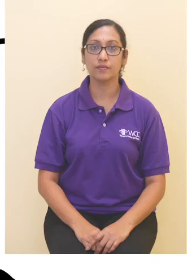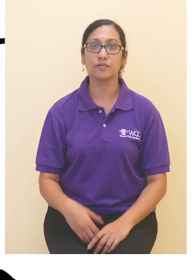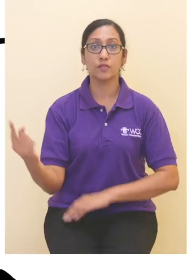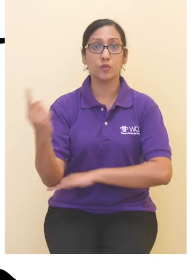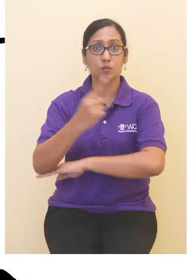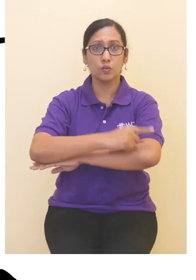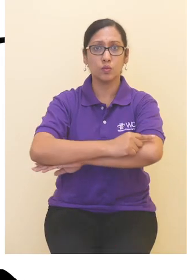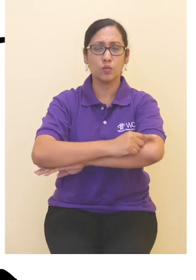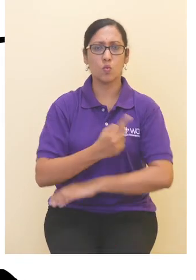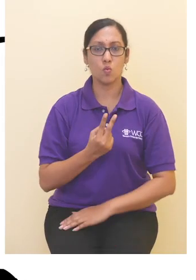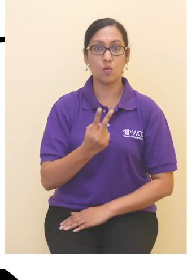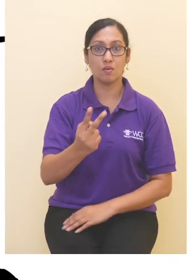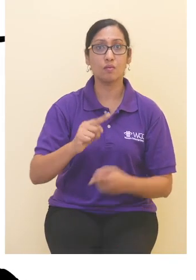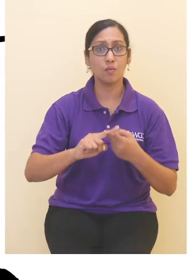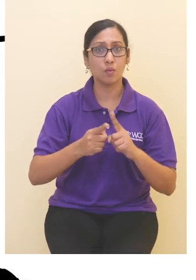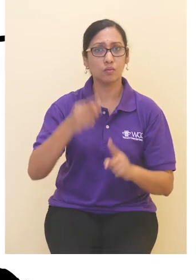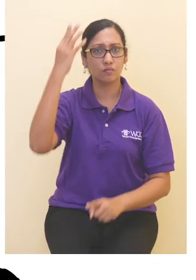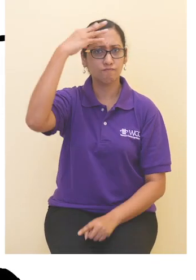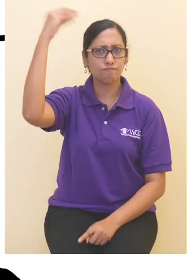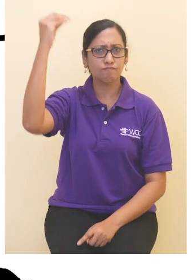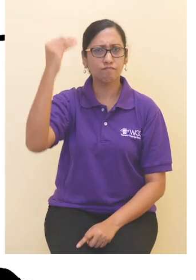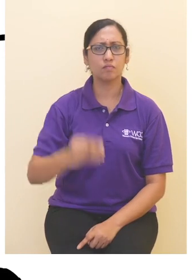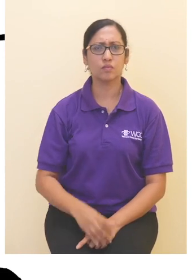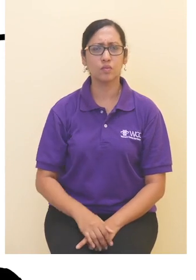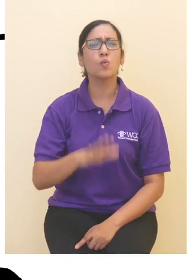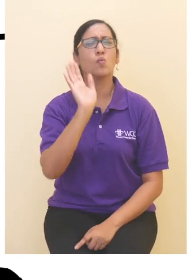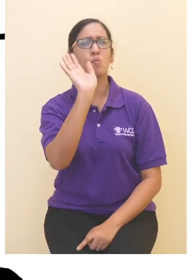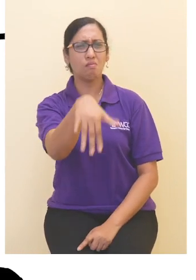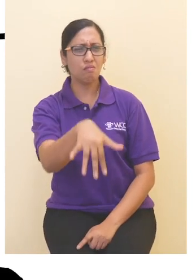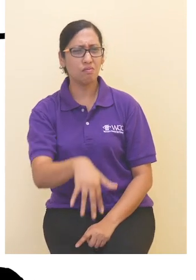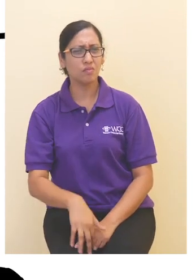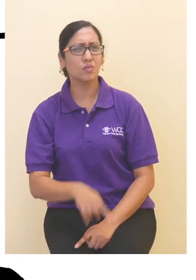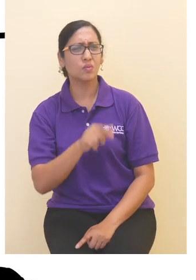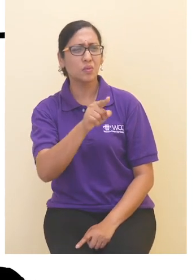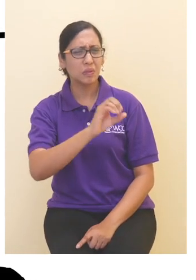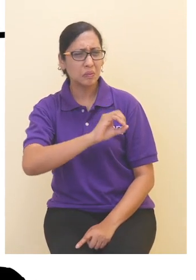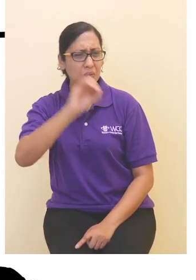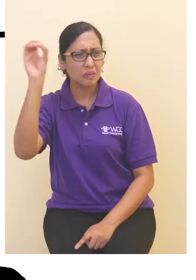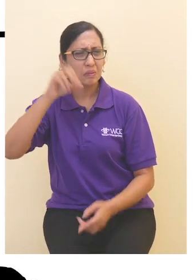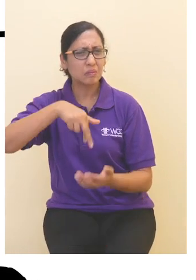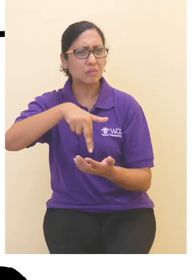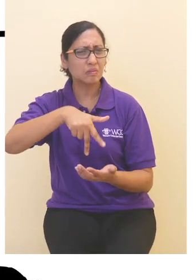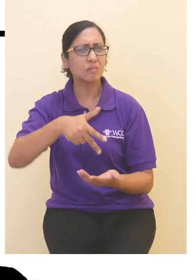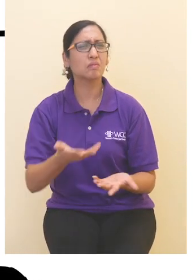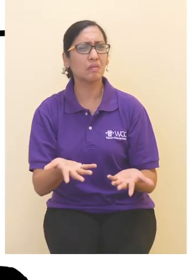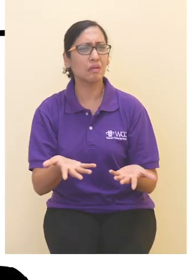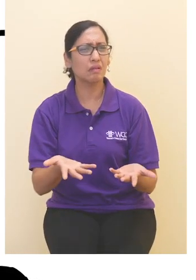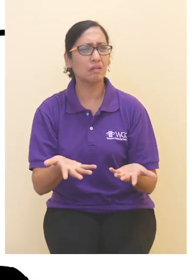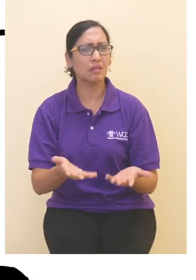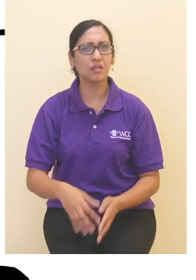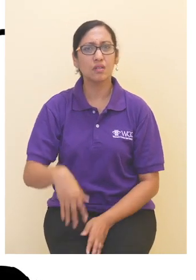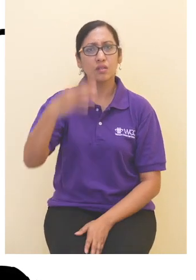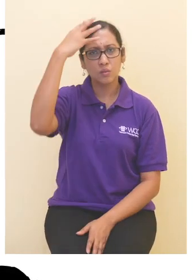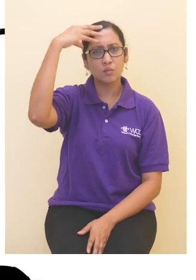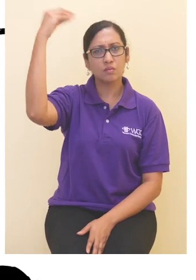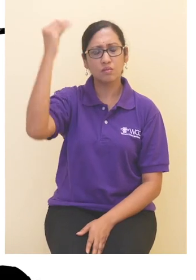Suatu petang, Siva dan Lee datang melawat Yusri. Mereka bertanya kepadanya, Bro, lama